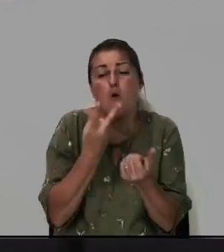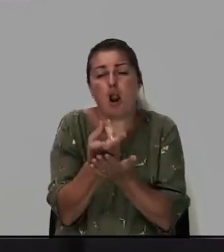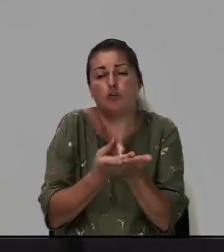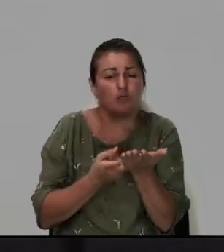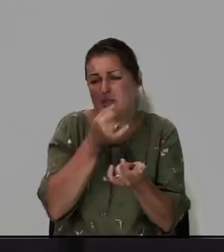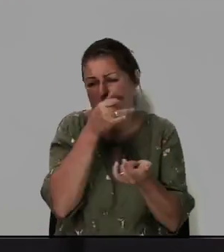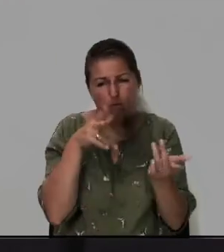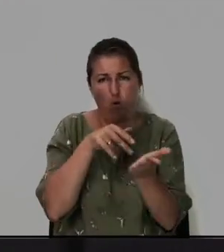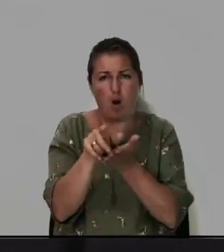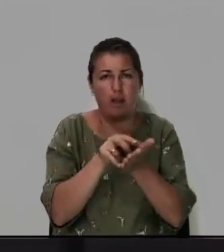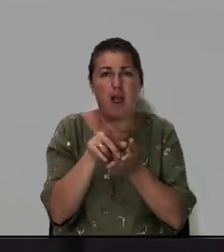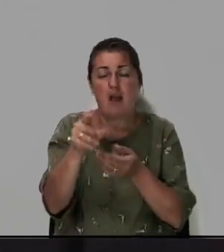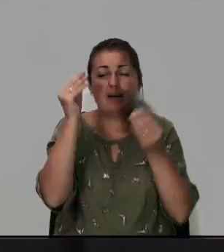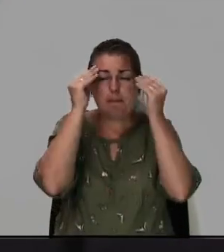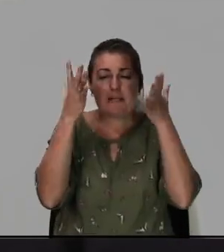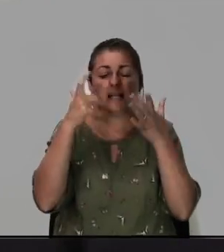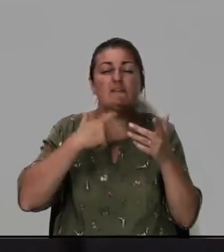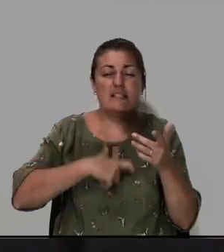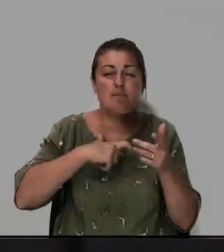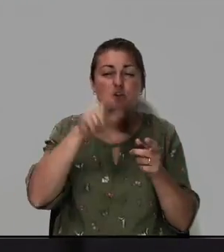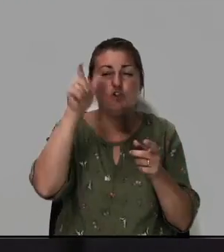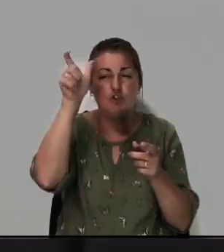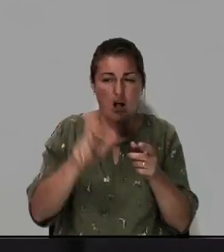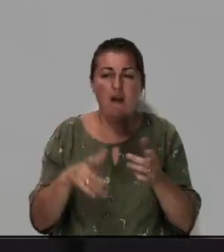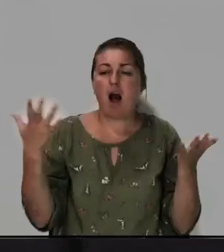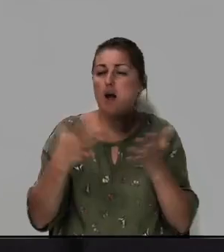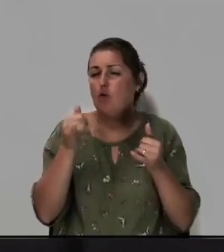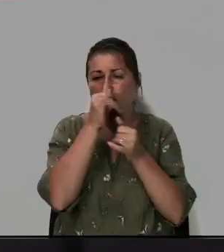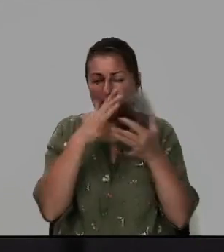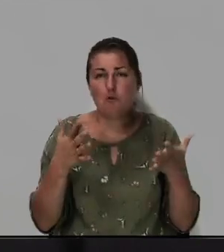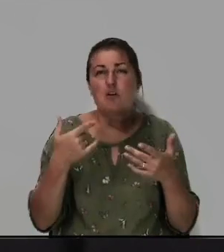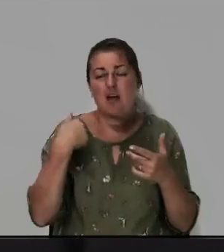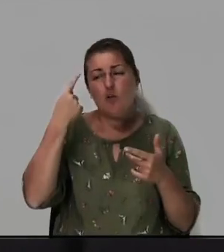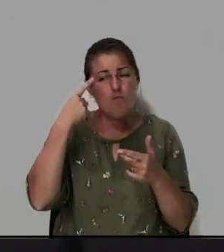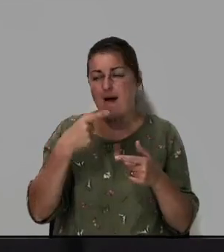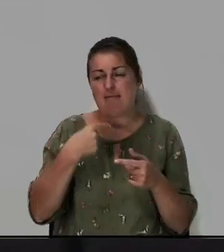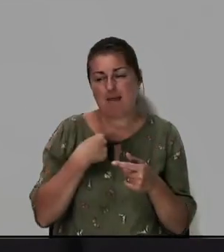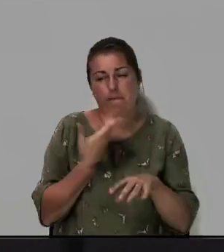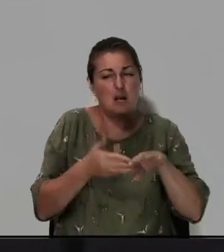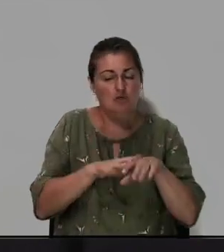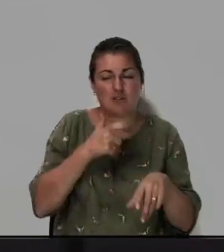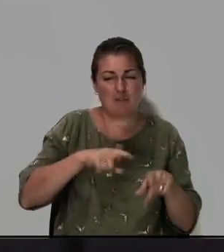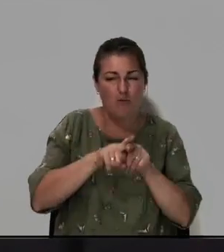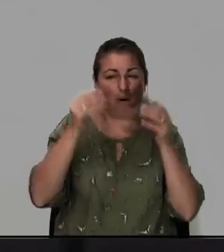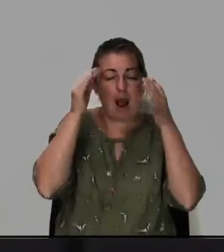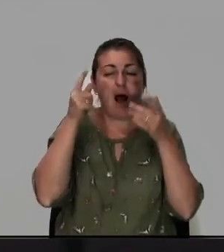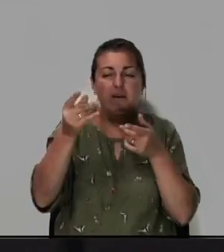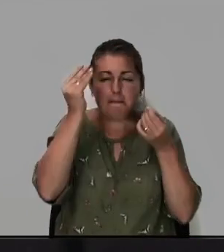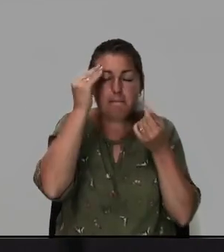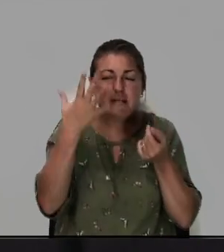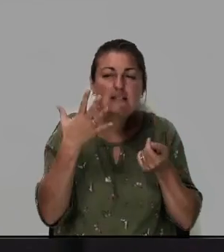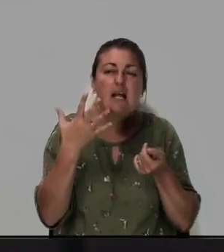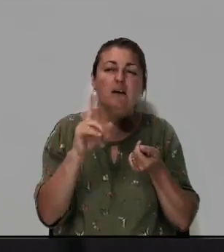мог ходить вы представьте себе человека который не может я думаю нам тяжело представить себе вы представьте что